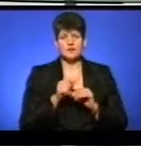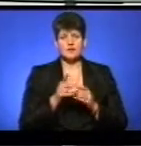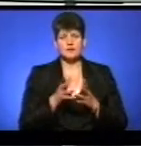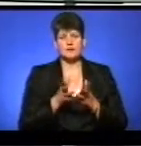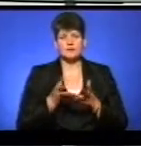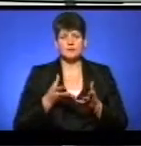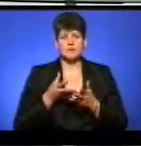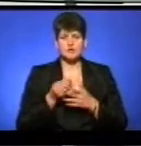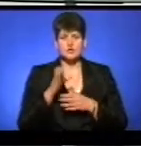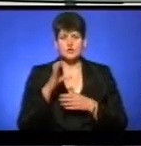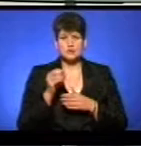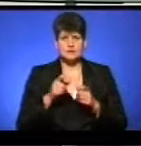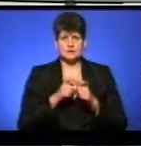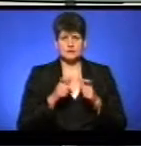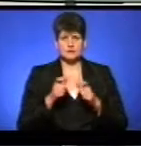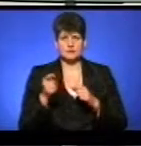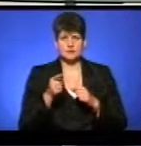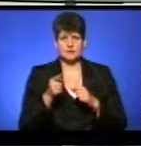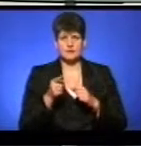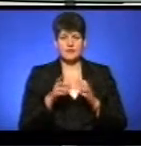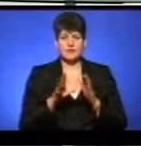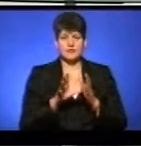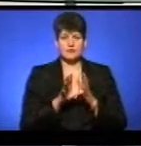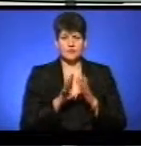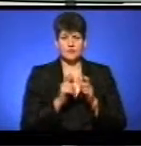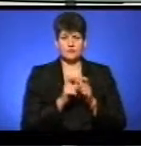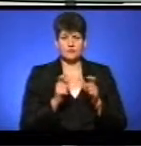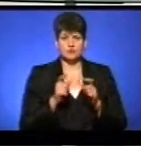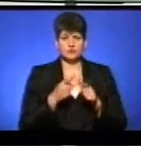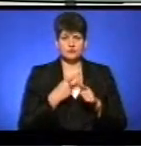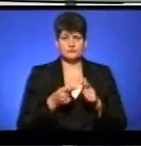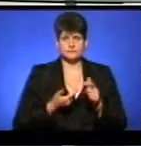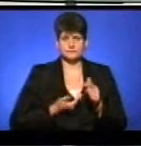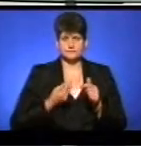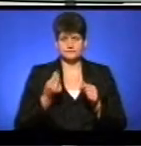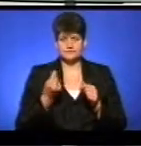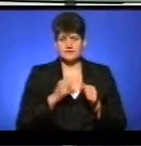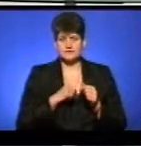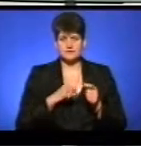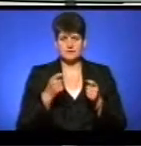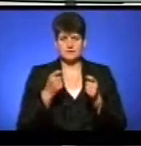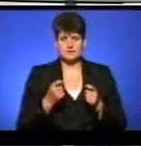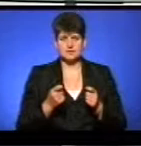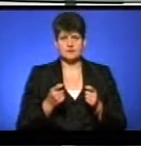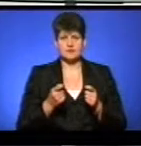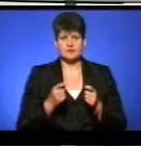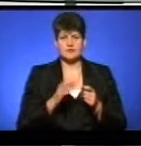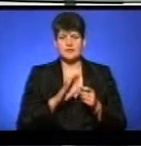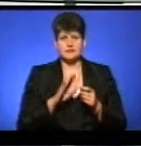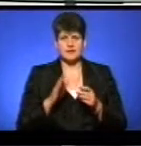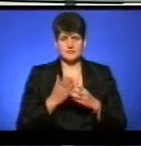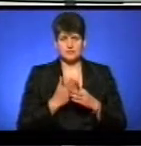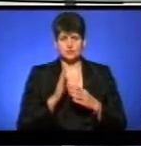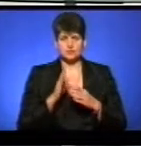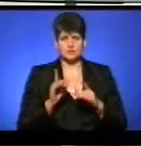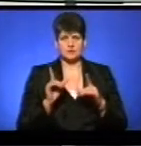пасажир з соціальною карткою Тернополянина електронним квитком чи готівкою. Найдешевшою для пасажирів непільгових категорій буде